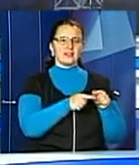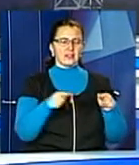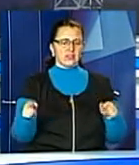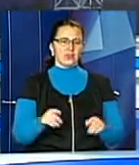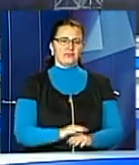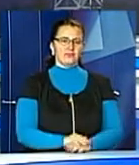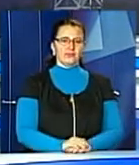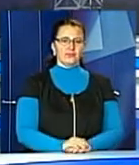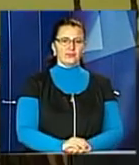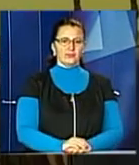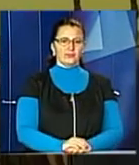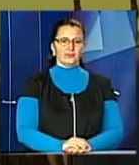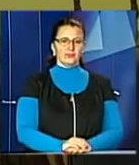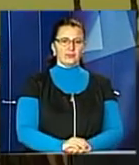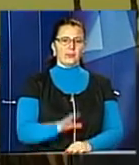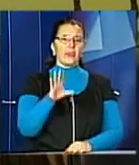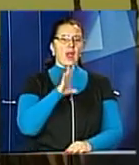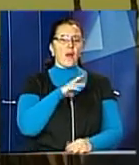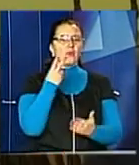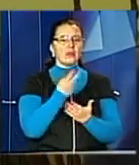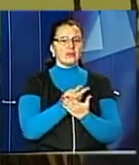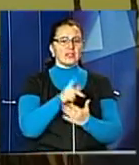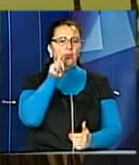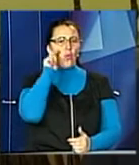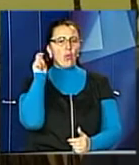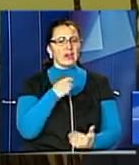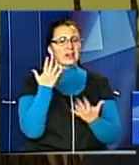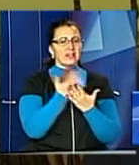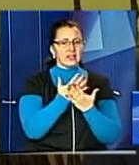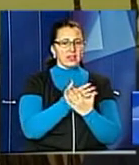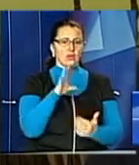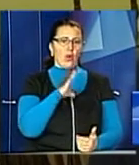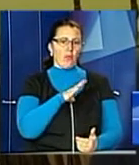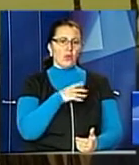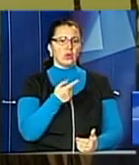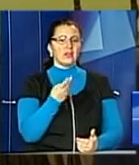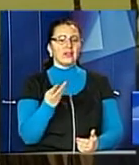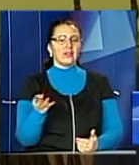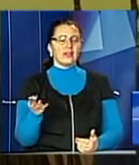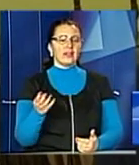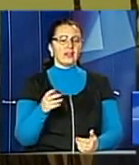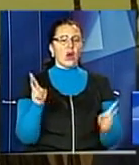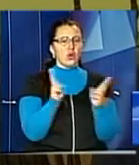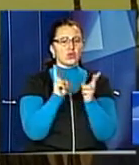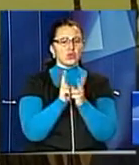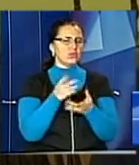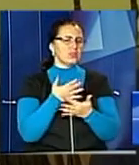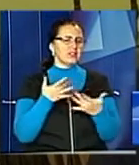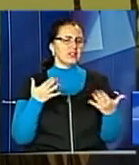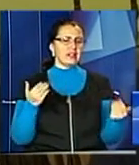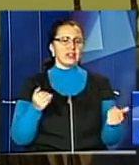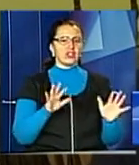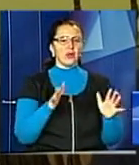емоції. Було представлене українське кіно, була низка творчих зустрічей і багато-багато інших подій, включно з